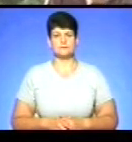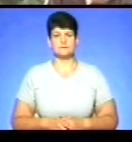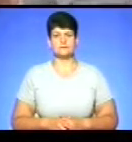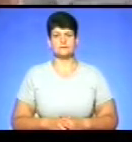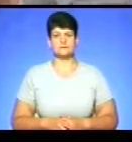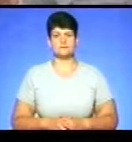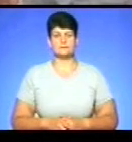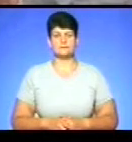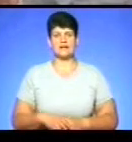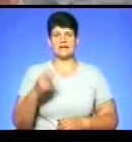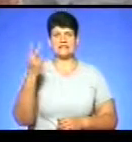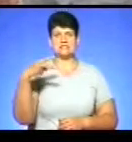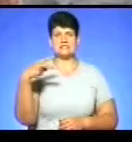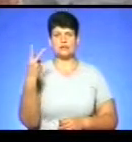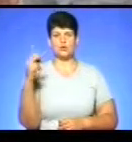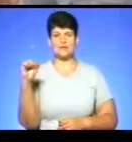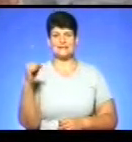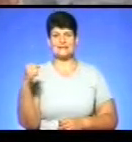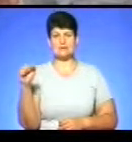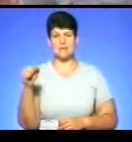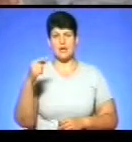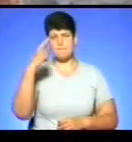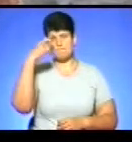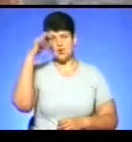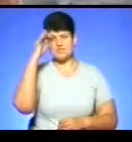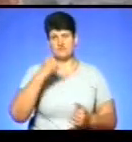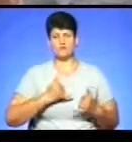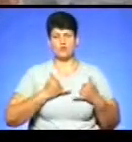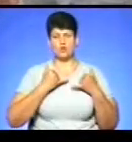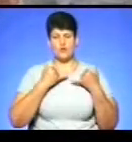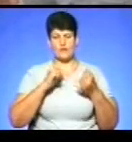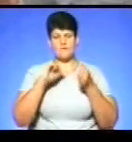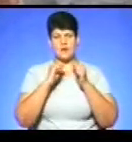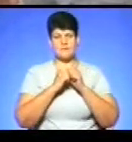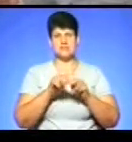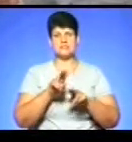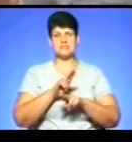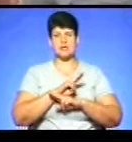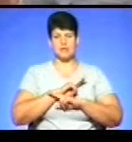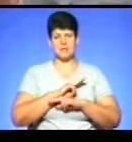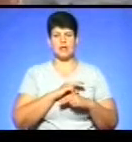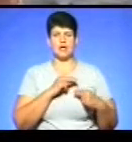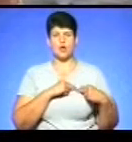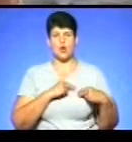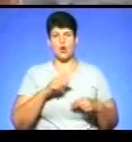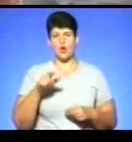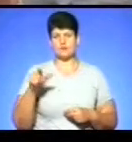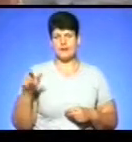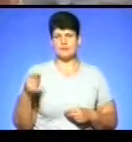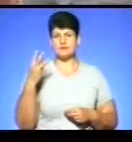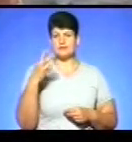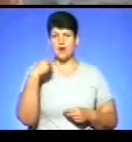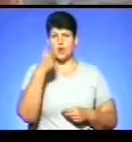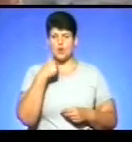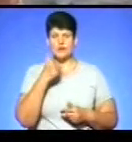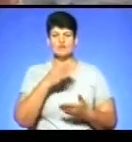22 серпня поліцейські вшанують пам'ять загиблих колег. За три роки існування